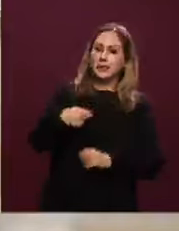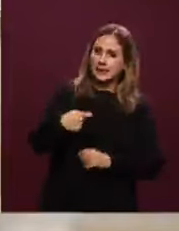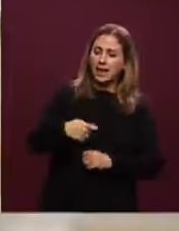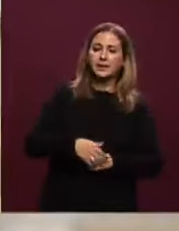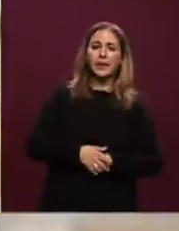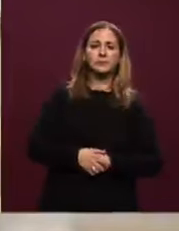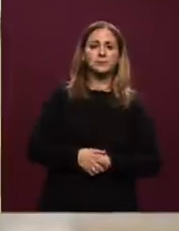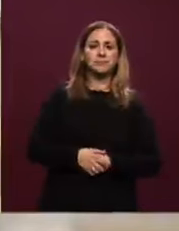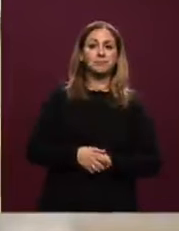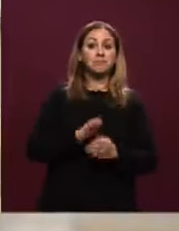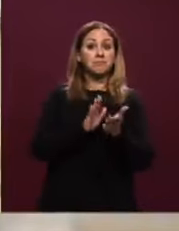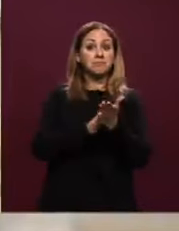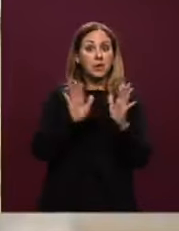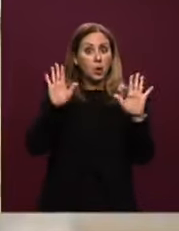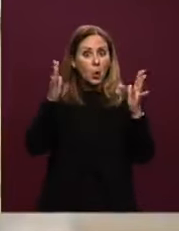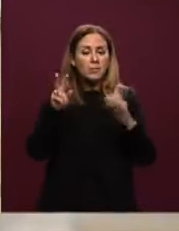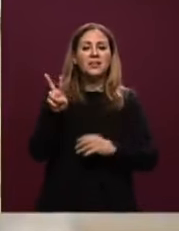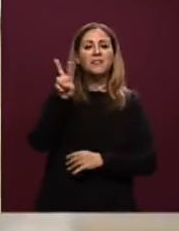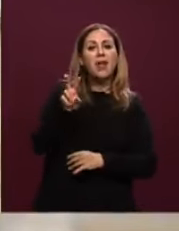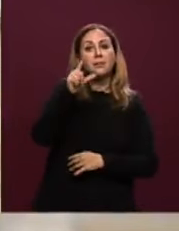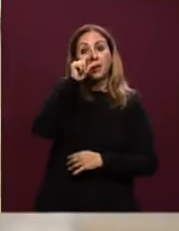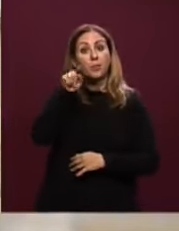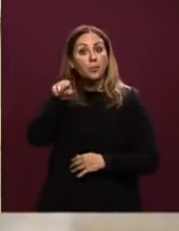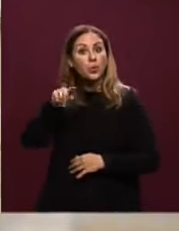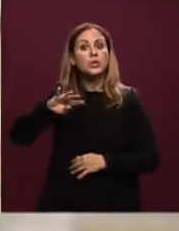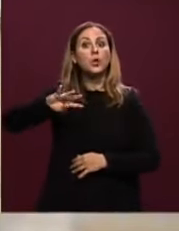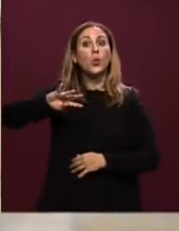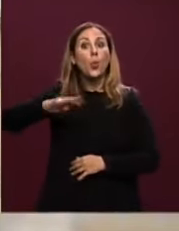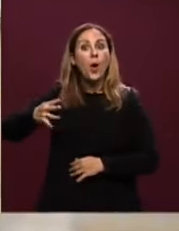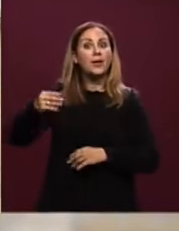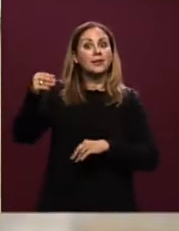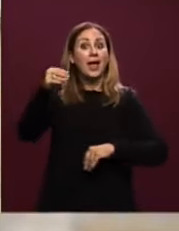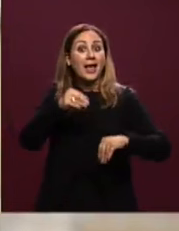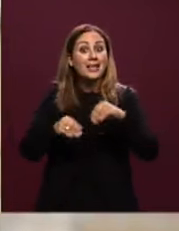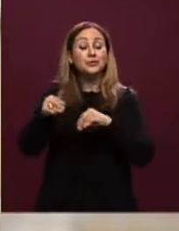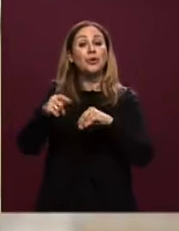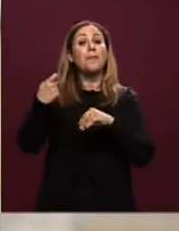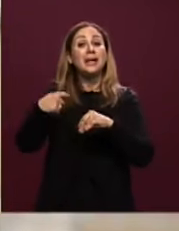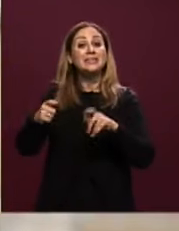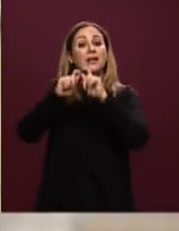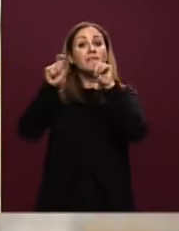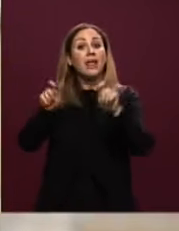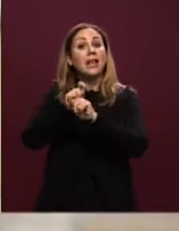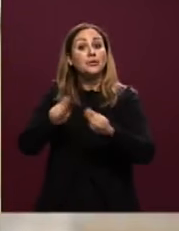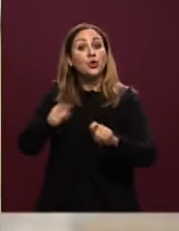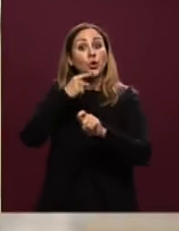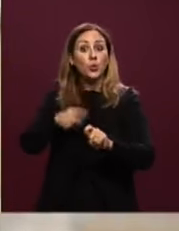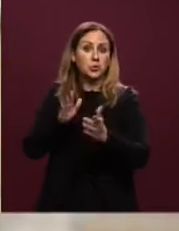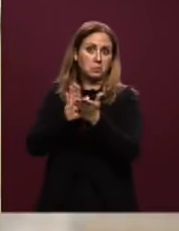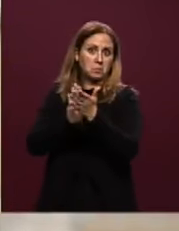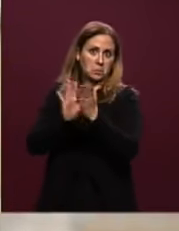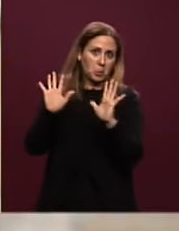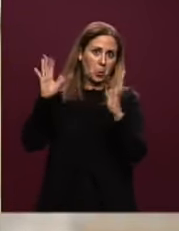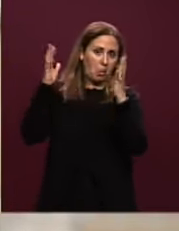Complimenti a Vladimir Putin per la sua quarta elezione a Presidente della Federazione Russa. La volontà del